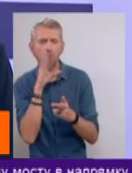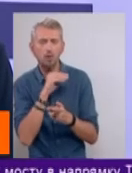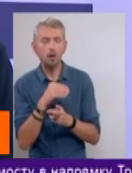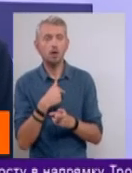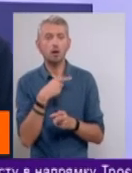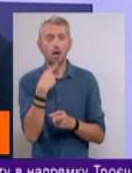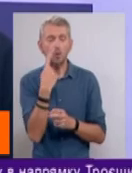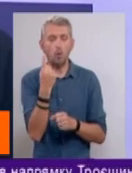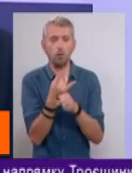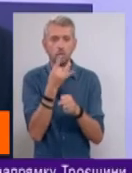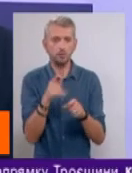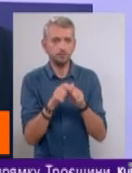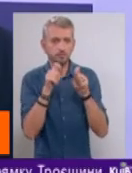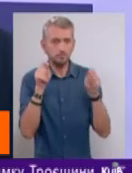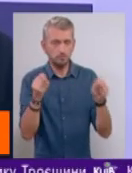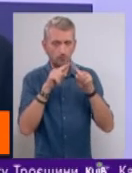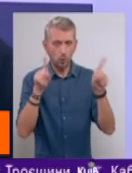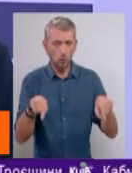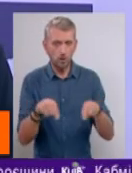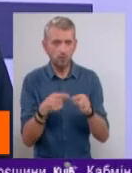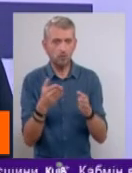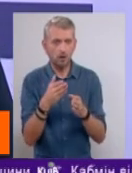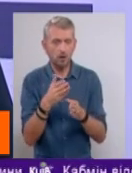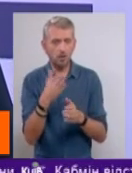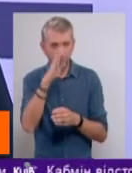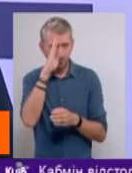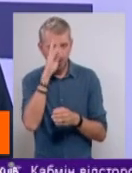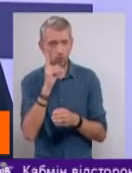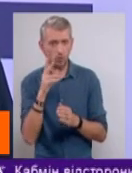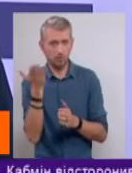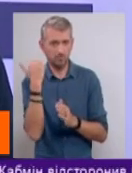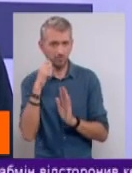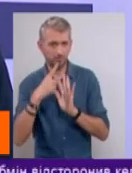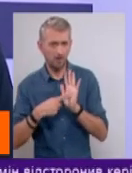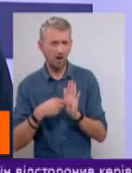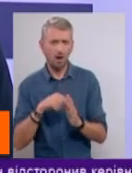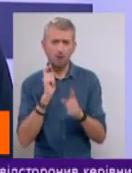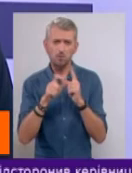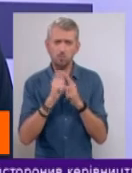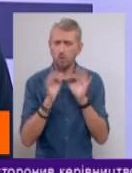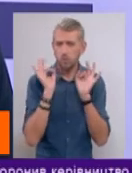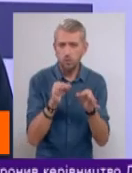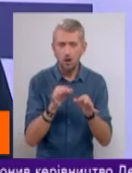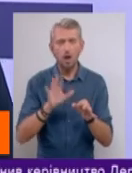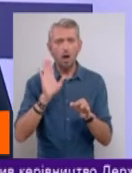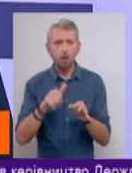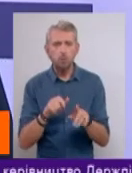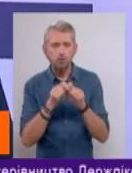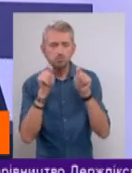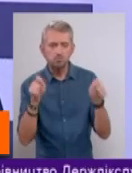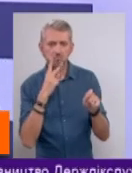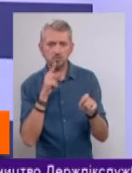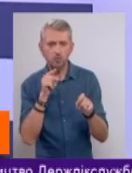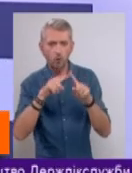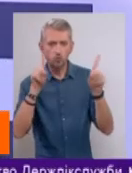разу зайшов там на сторінку до якоїсь лобчика, який запитував його перед цим. Нічого там йому не відповідав, потім заходить через якийсь період, і в нього там на сторінці